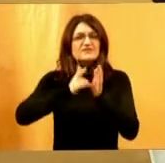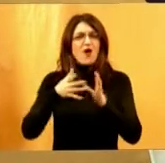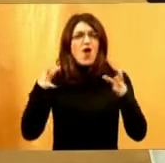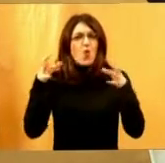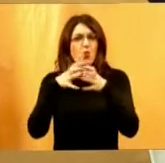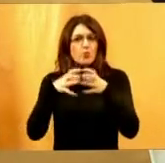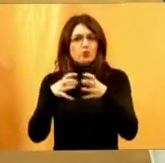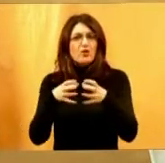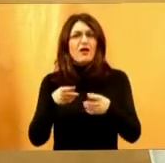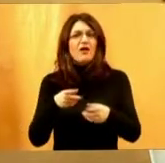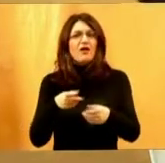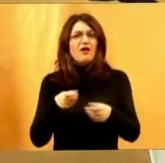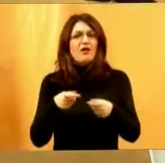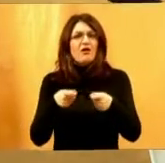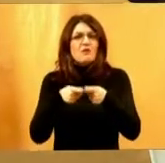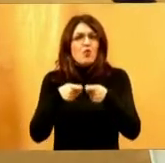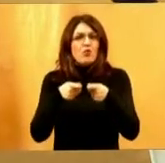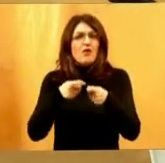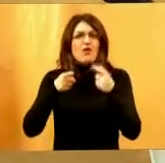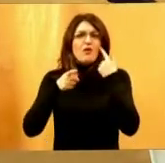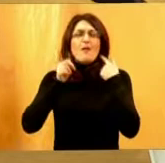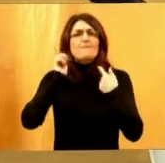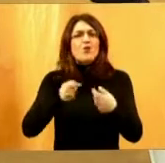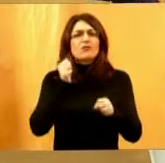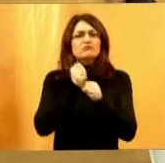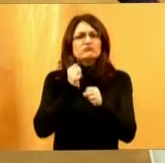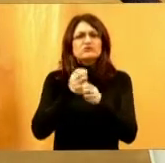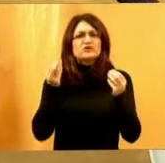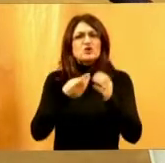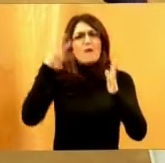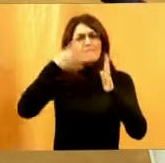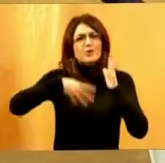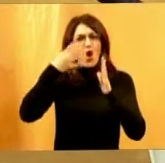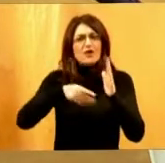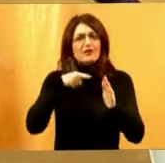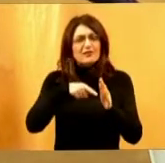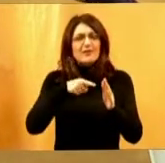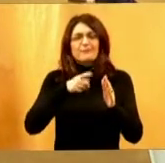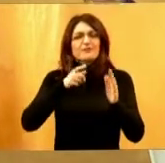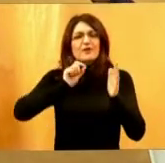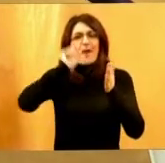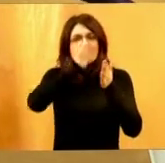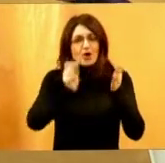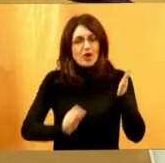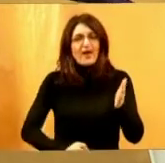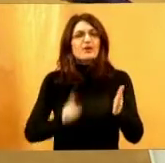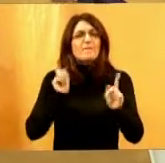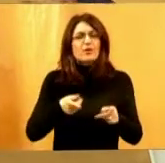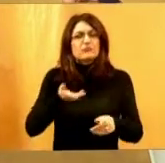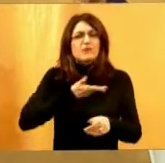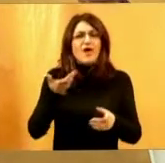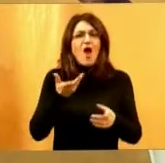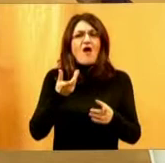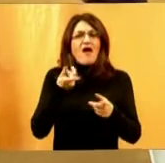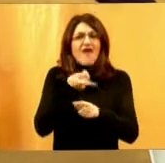a i drugi neki ljudi, bilo znanstvenicovi, oni moraju praviti neke projekte kroz koje će dobiti ili financijsku podršku,